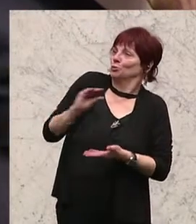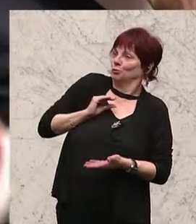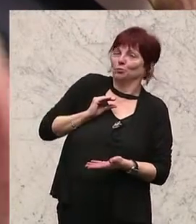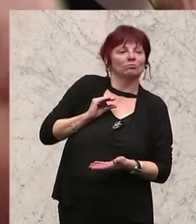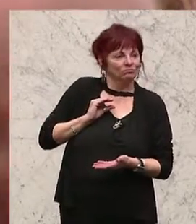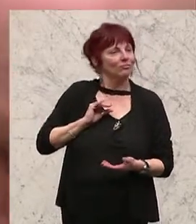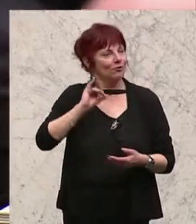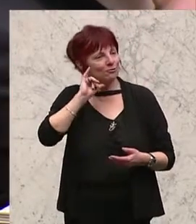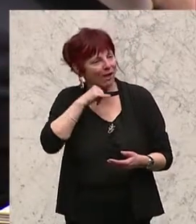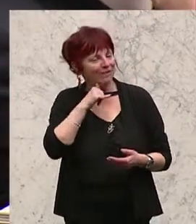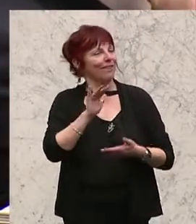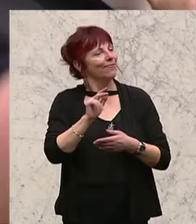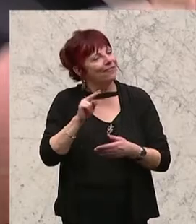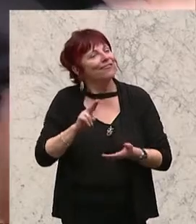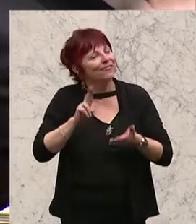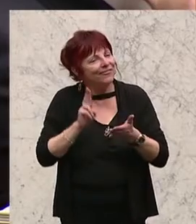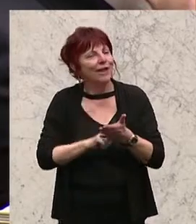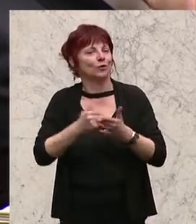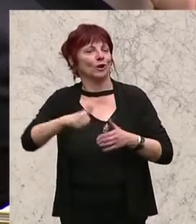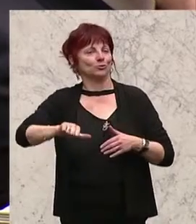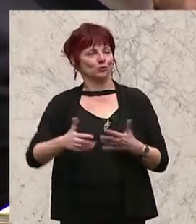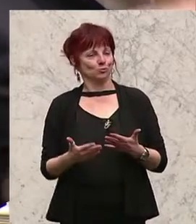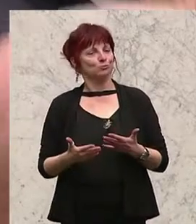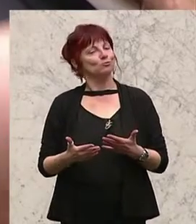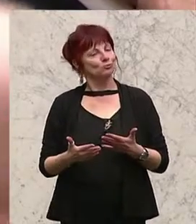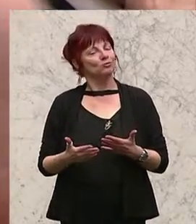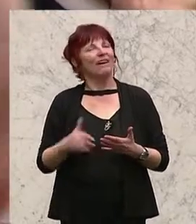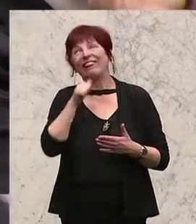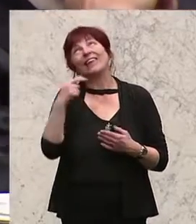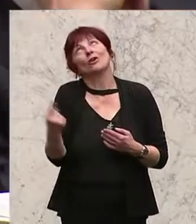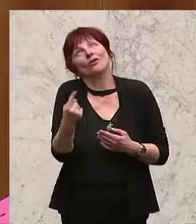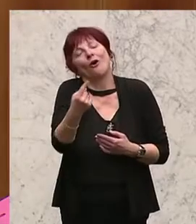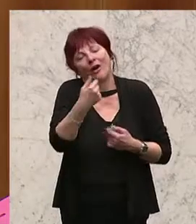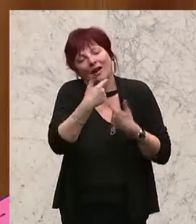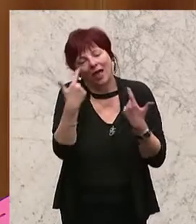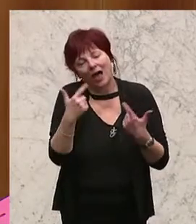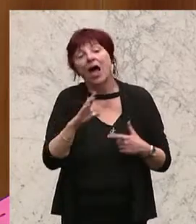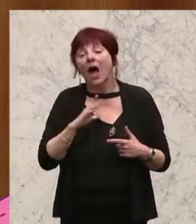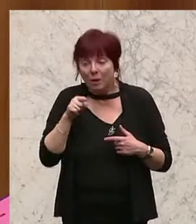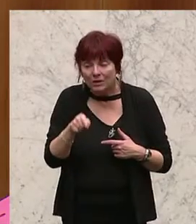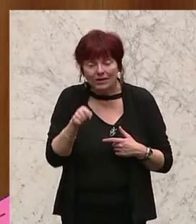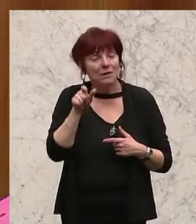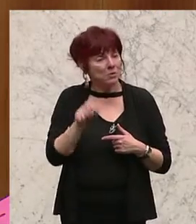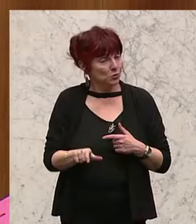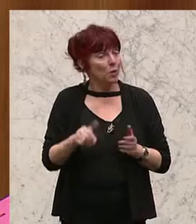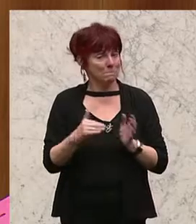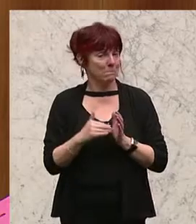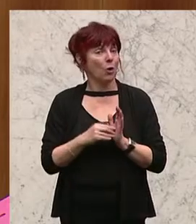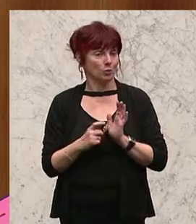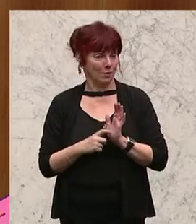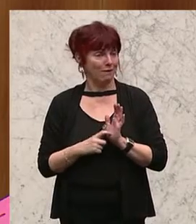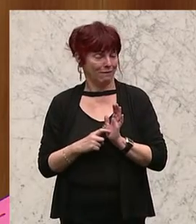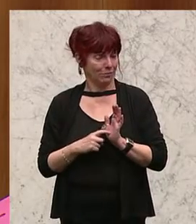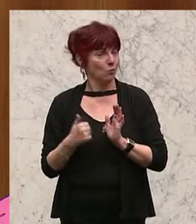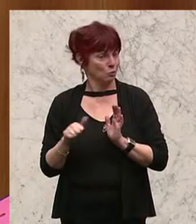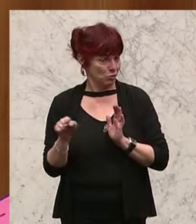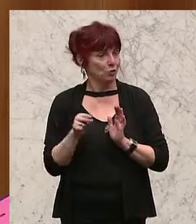dann 100 Euro netto. Und die Personen brauchen diese dann auch ganz dringend und können damit auch